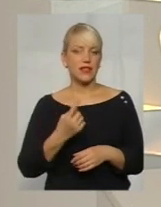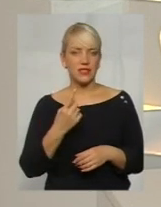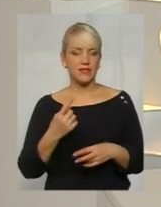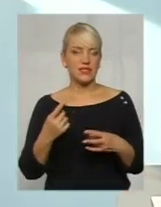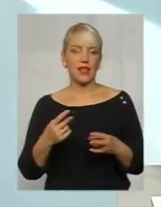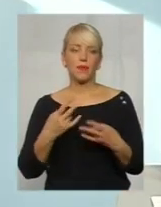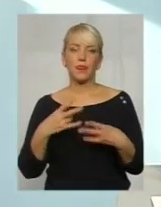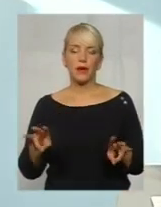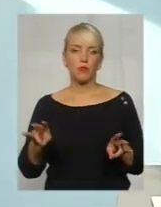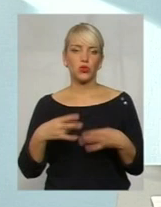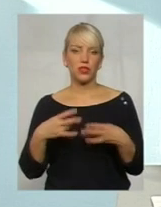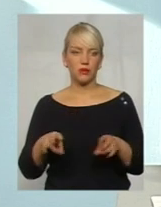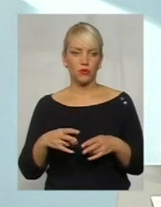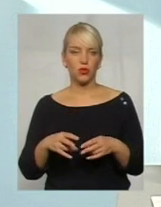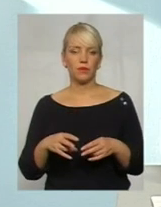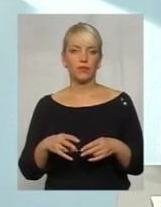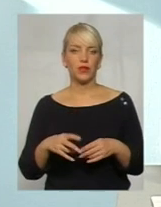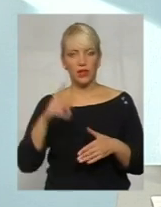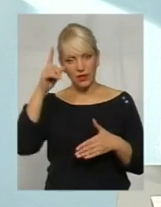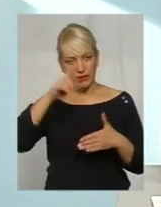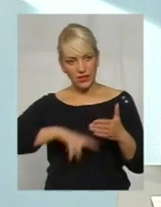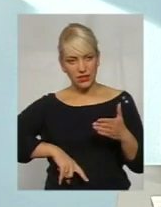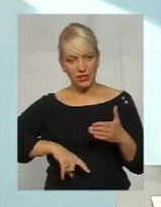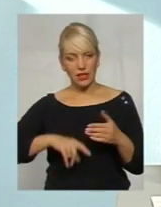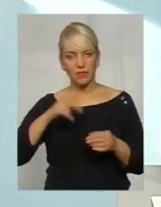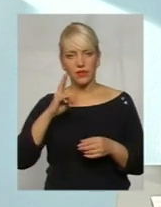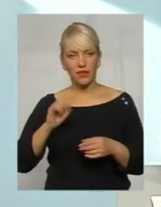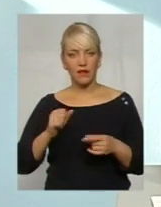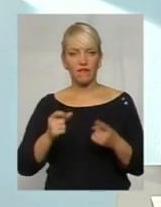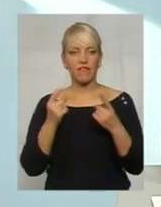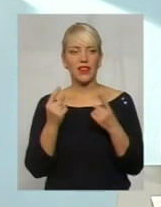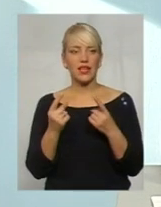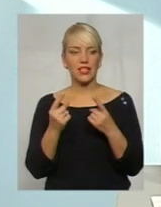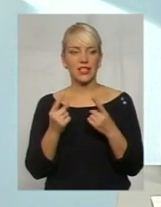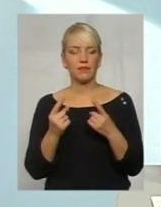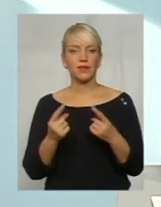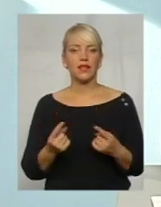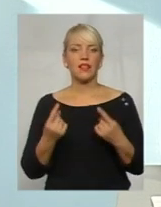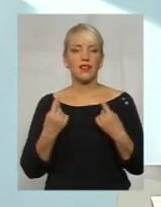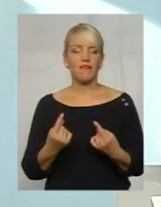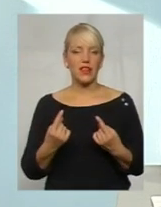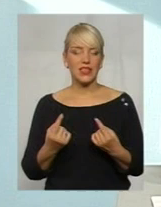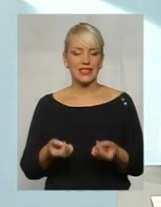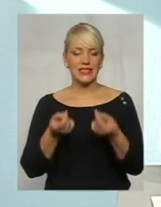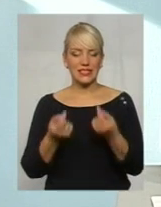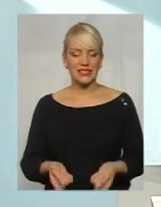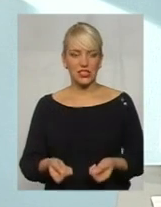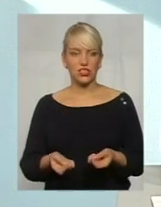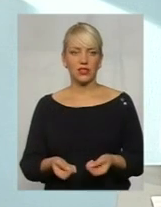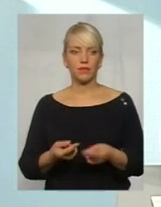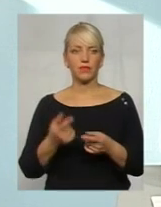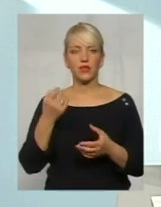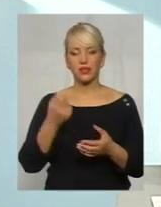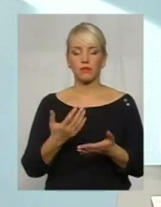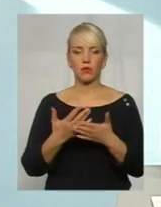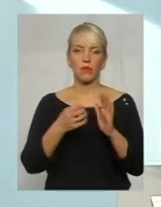потрібно вестися на великі знижки. Знижка розумна може бути